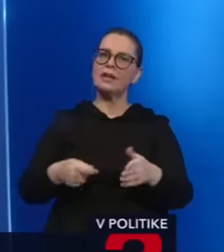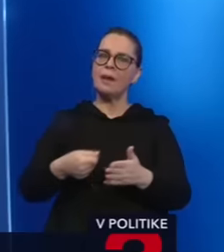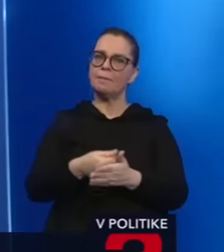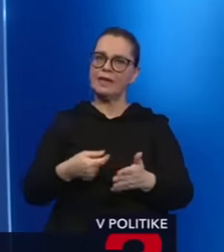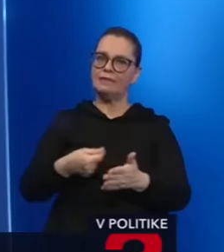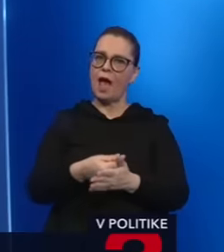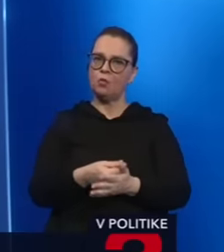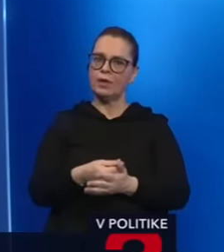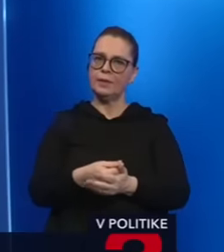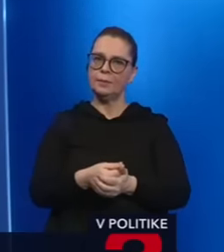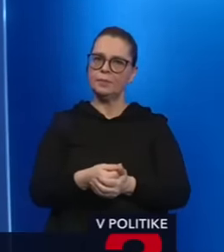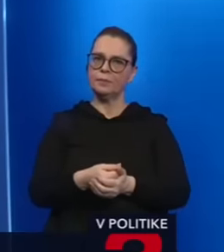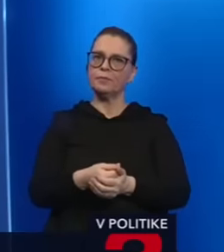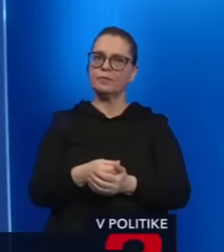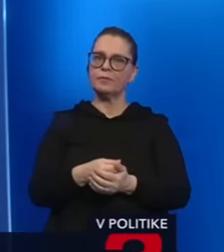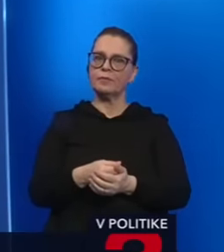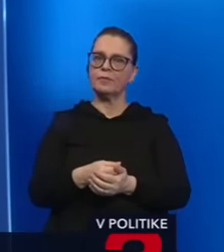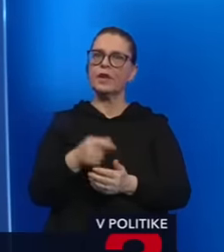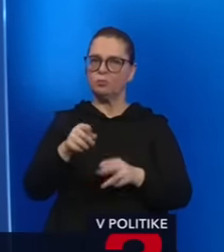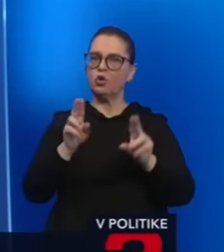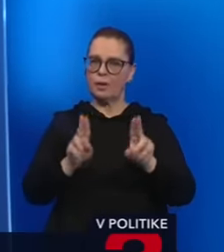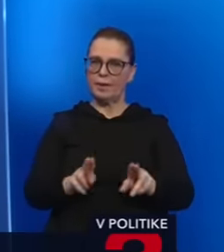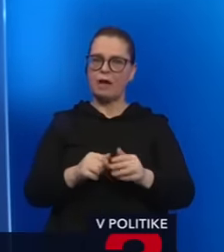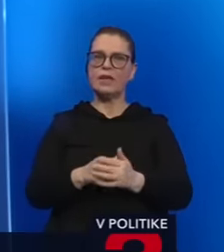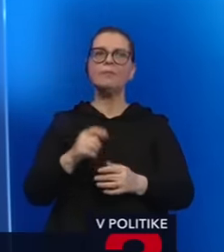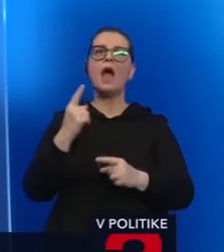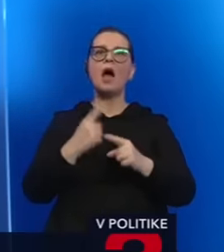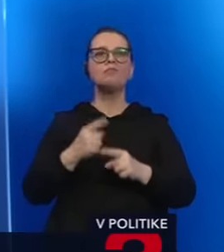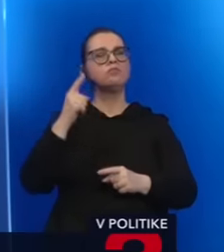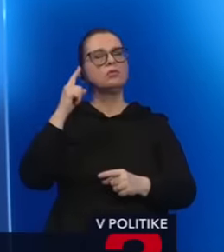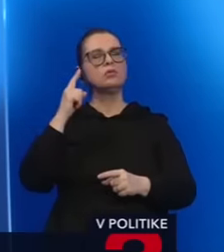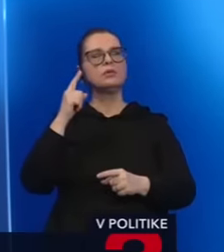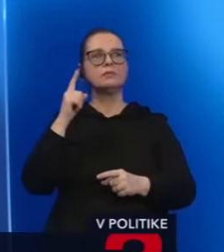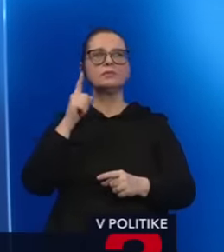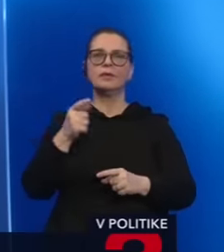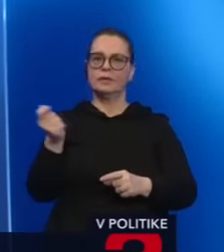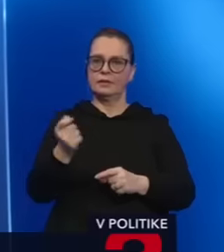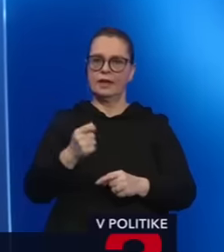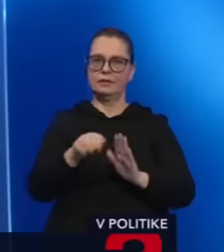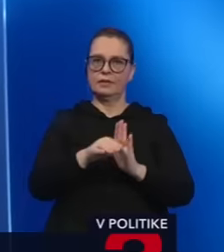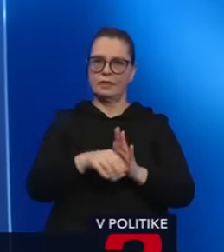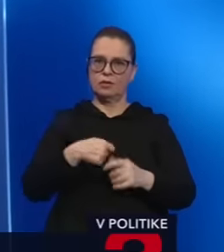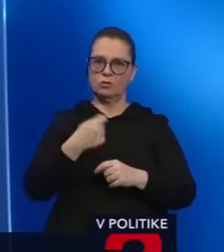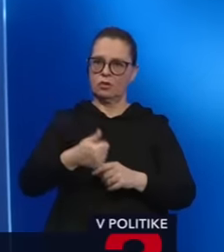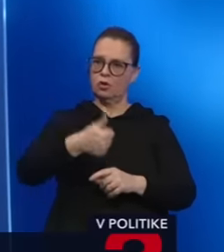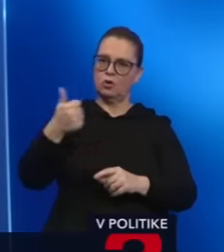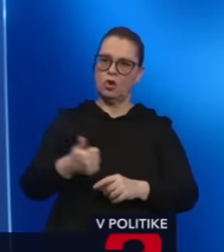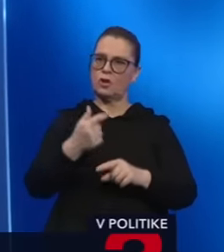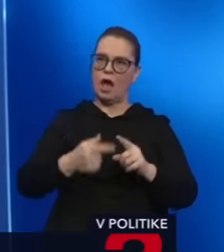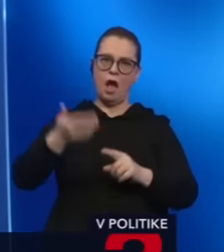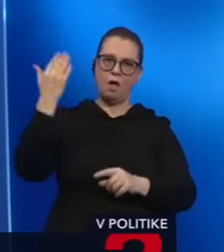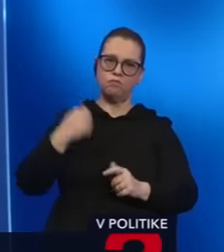pretože taká je pravda. a pointa je, že vy dobre viete, však s týmto trestným zákon som prišiel ja pre droga pol. Čiže